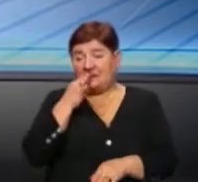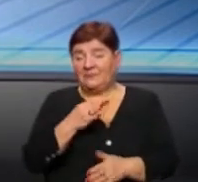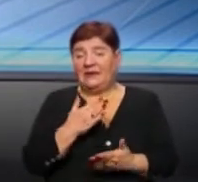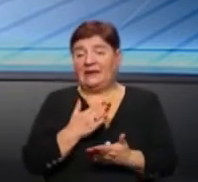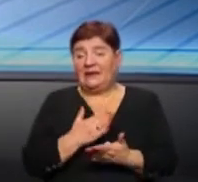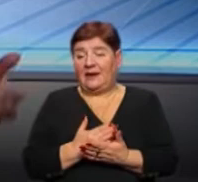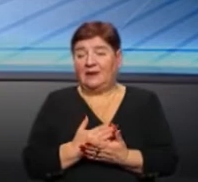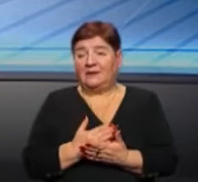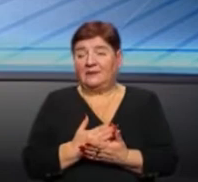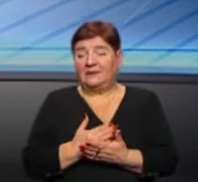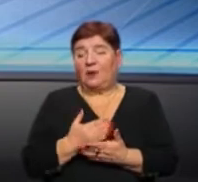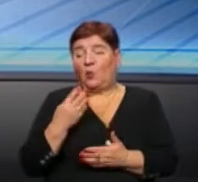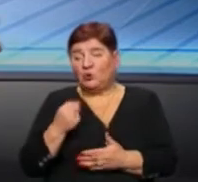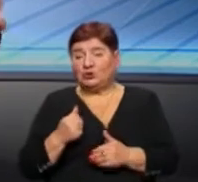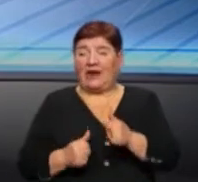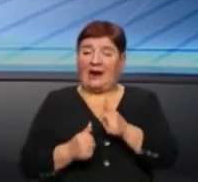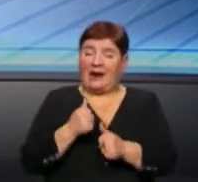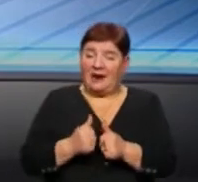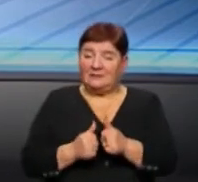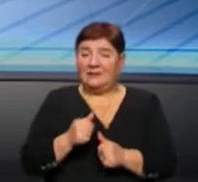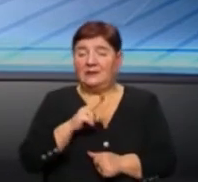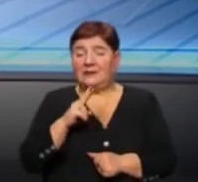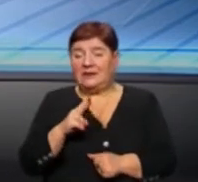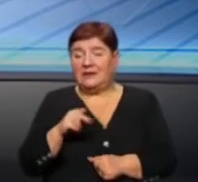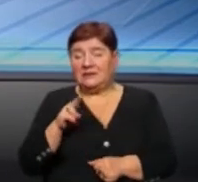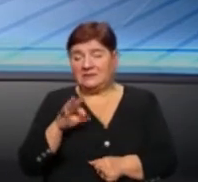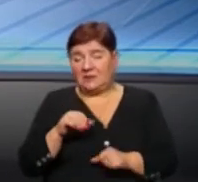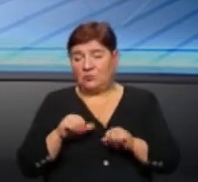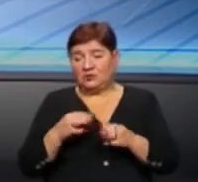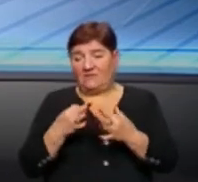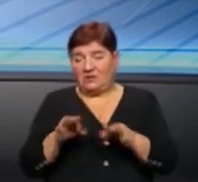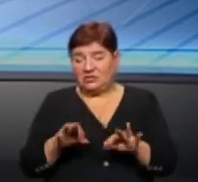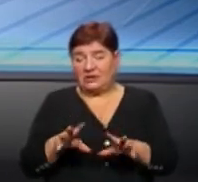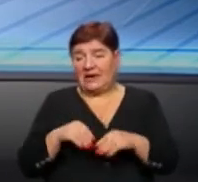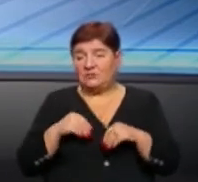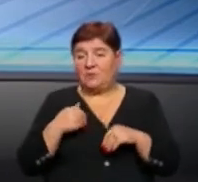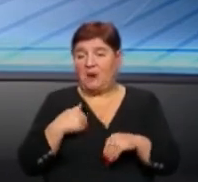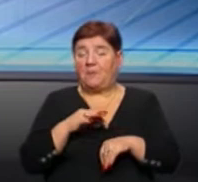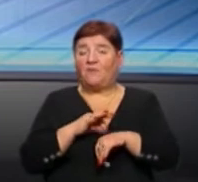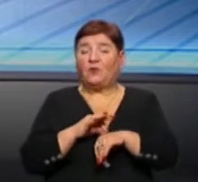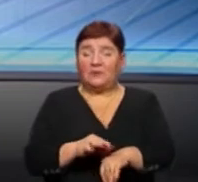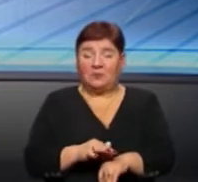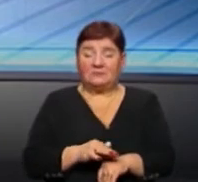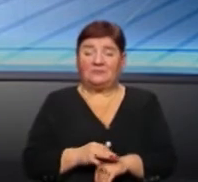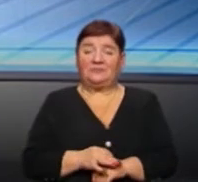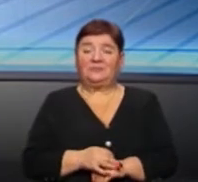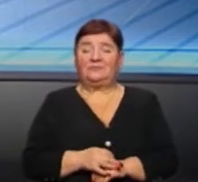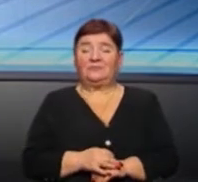мають певні кошти, гранти, для того, щоб це комунікувати. Але разом з ними ми проводимо також